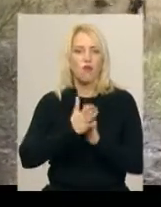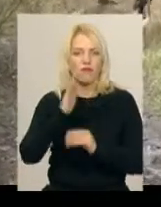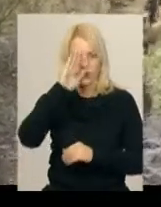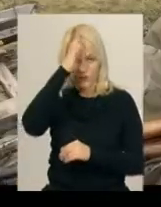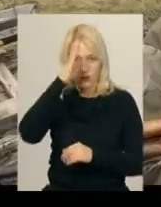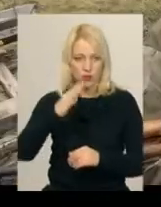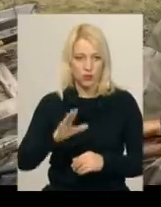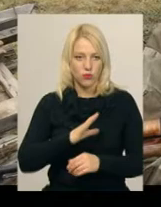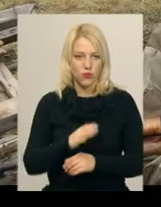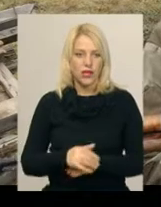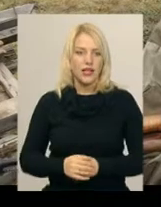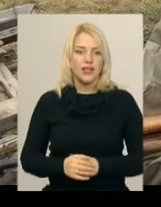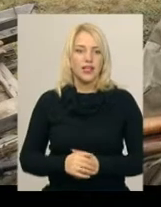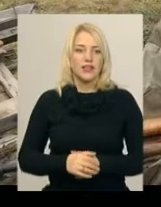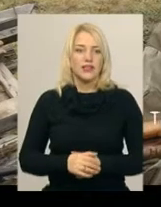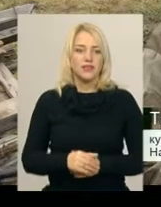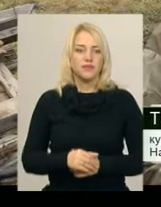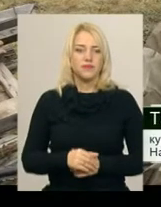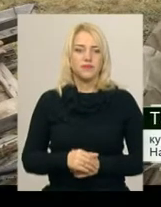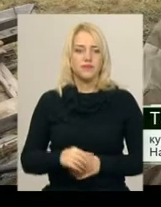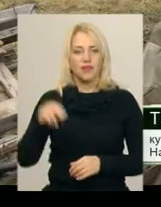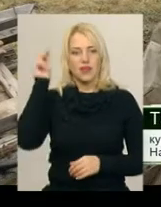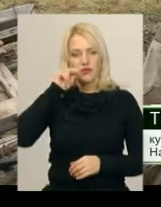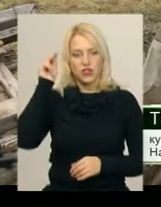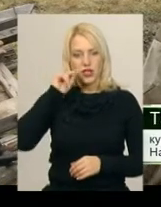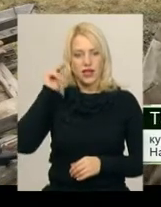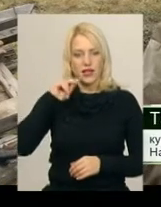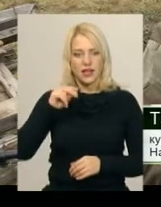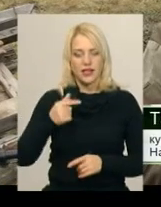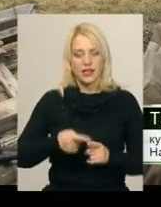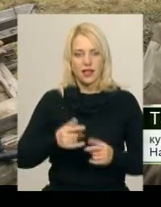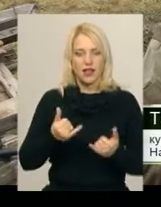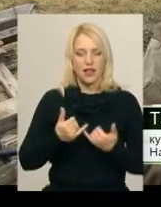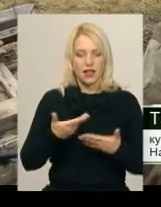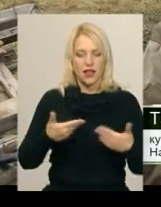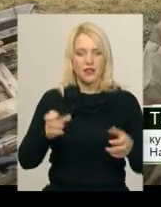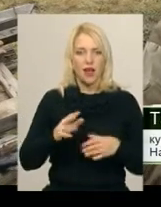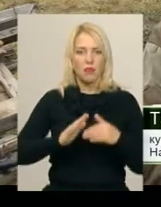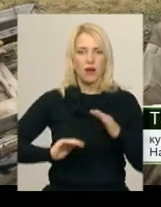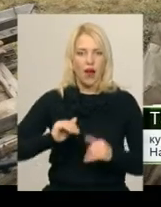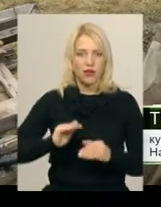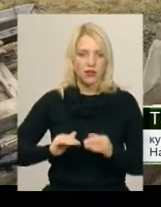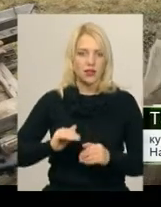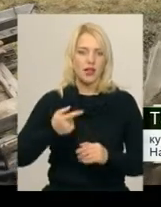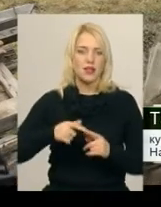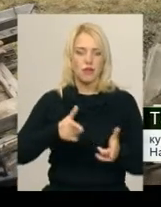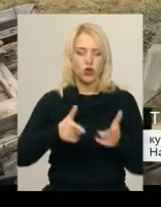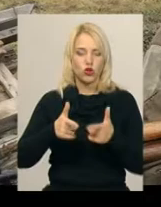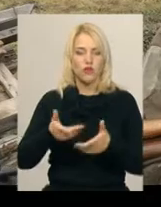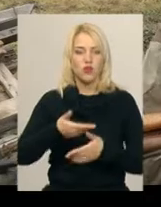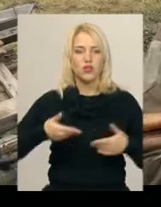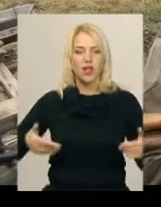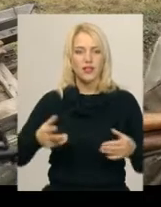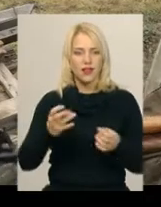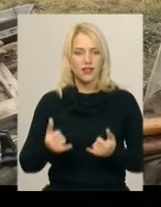командував відділенням. Дані заняття, навчання дали для нас практику, тобто підготовлюють нас